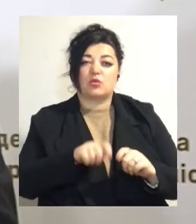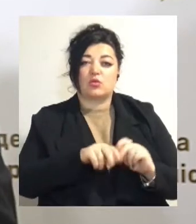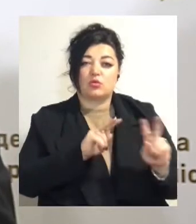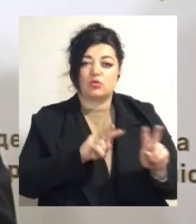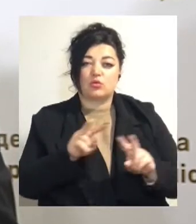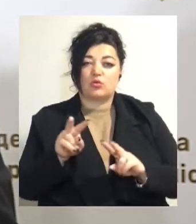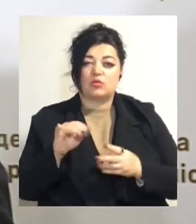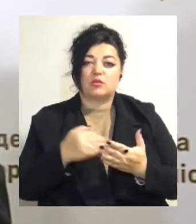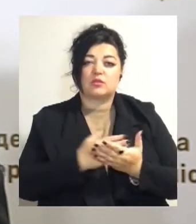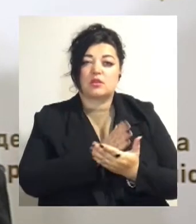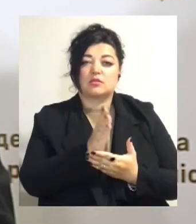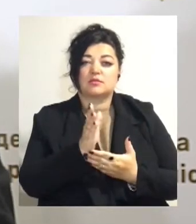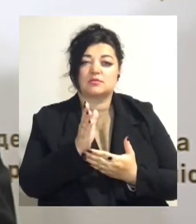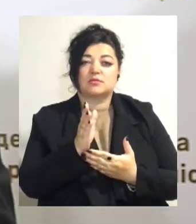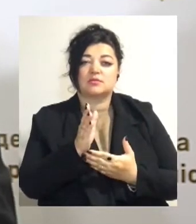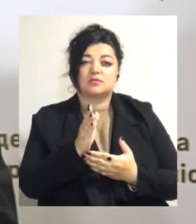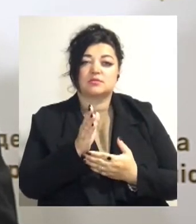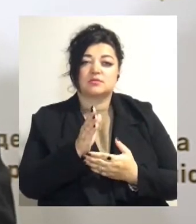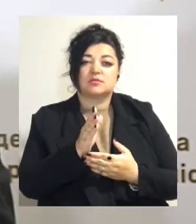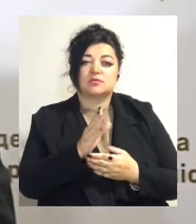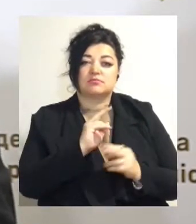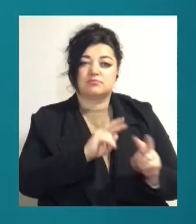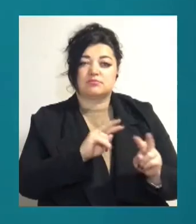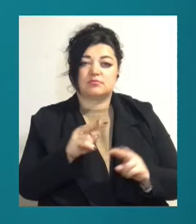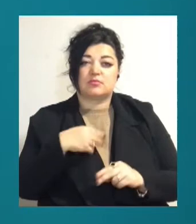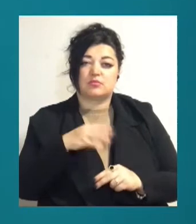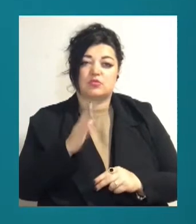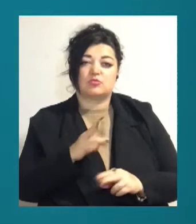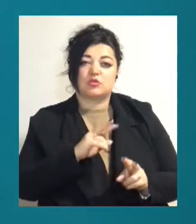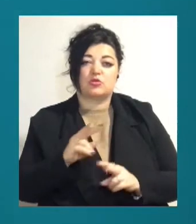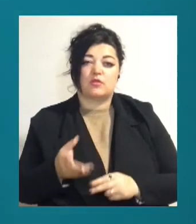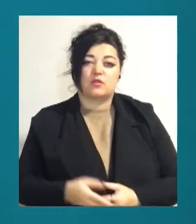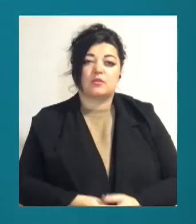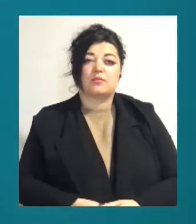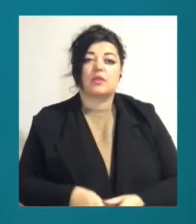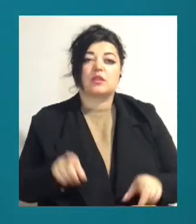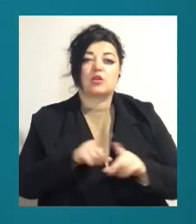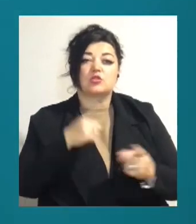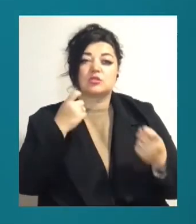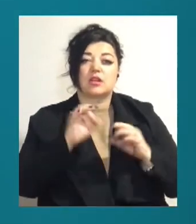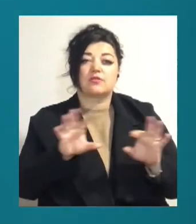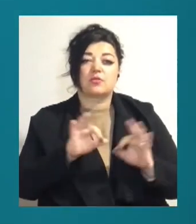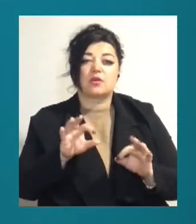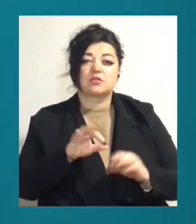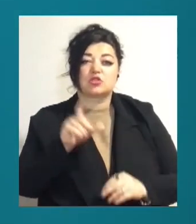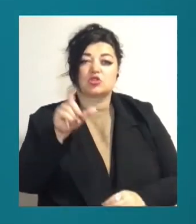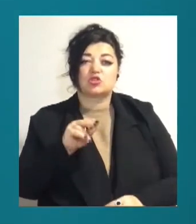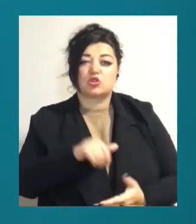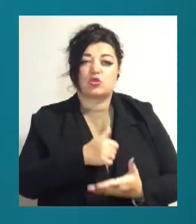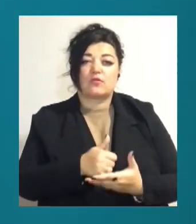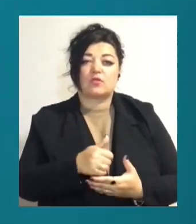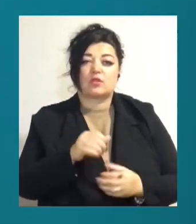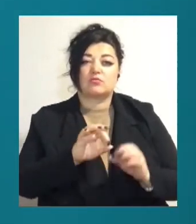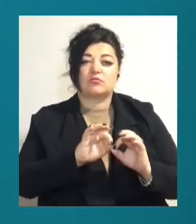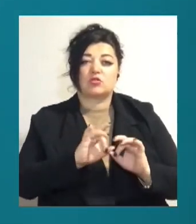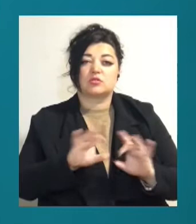вітер пославши, ми будемо це відновлювати. Також, за інформацією чиновника, внаслідок вітеру зірвало покрівлі